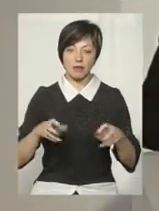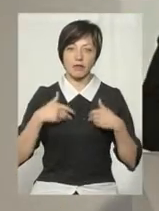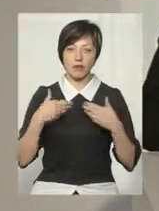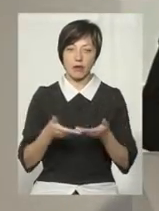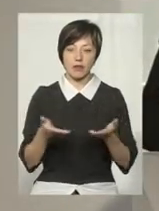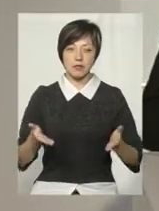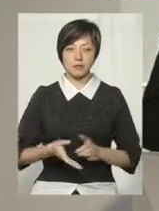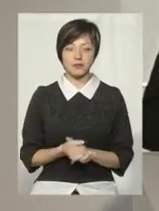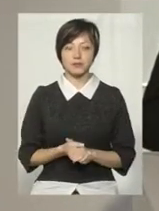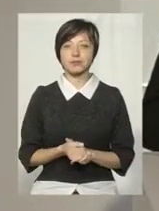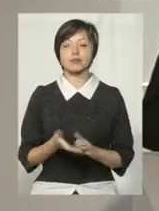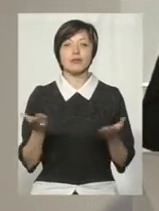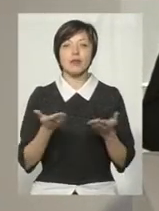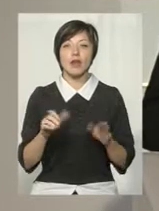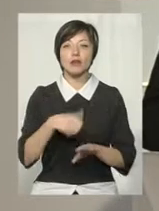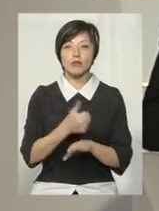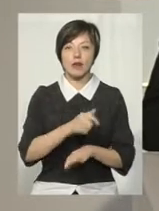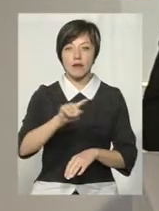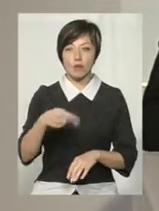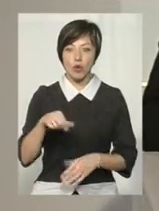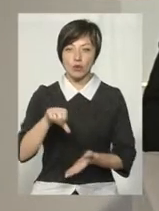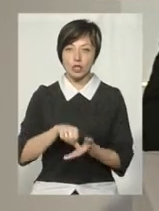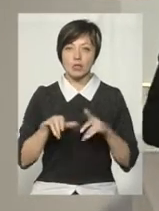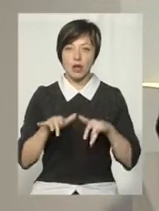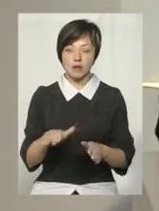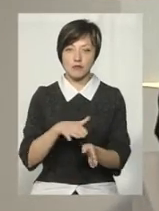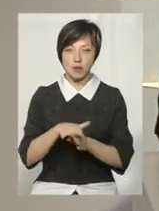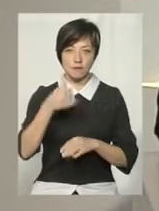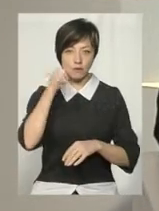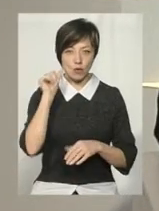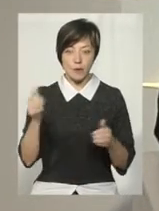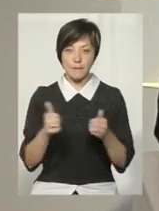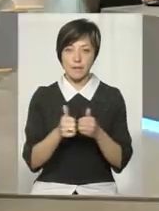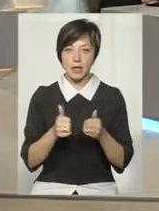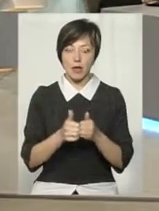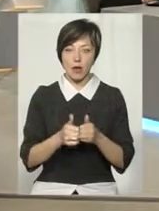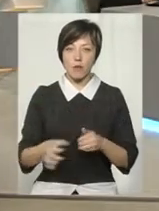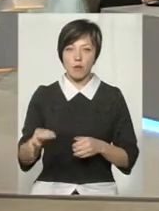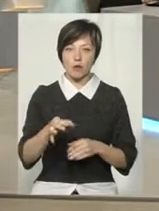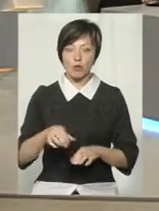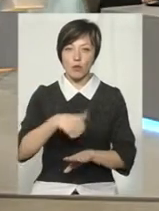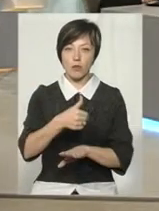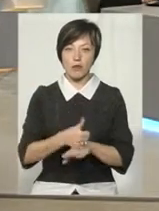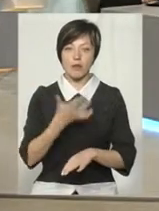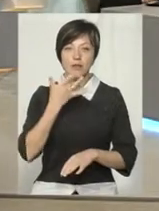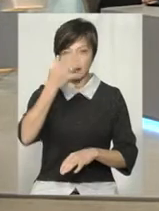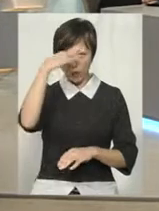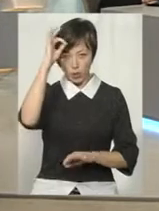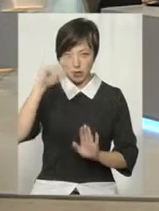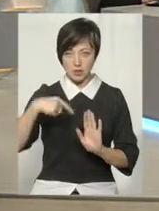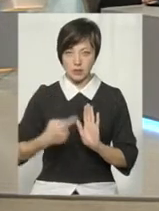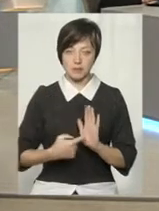Отже, яка ж основна вимога учасників акції, яка відбулася вчора під стінами Головного управління Нацполіції?